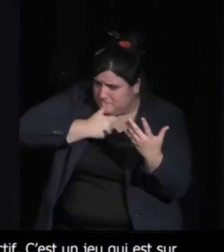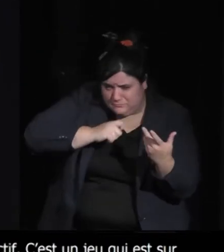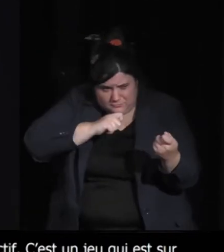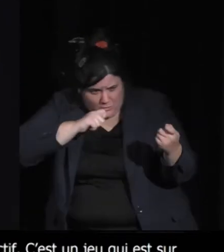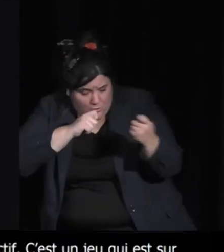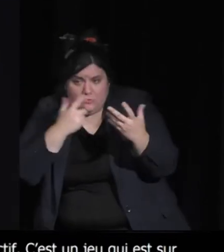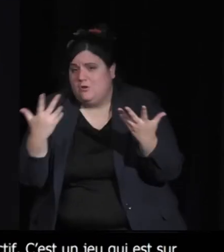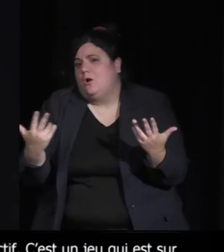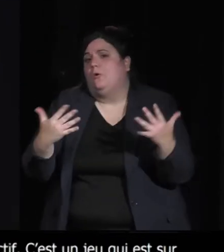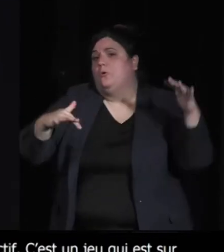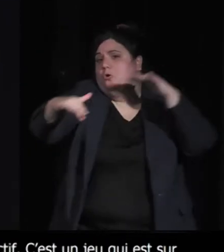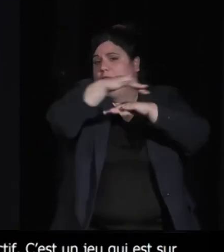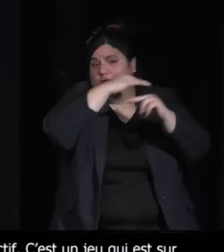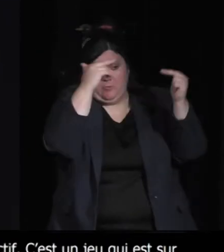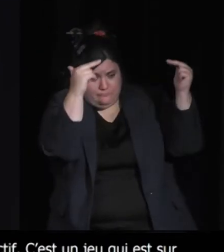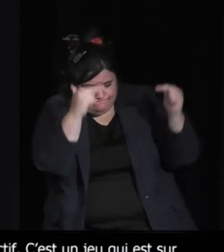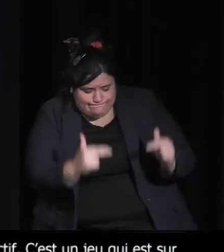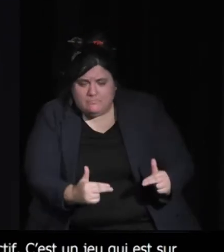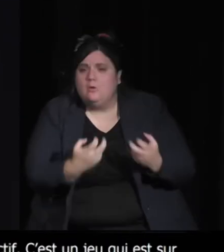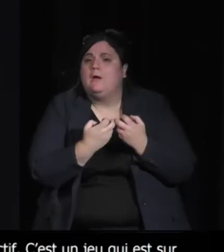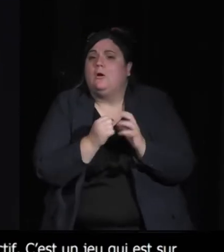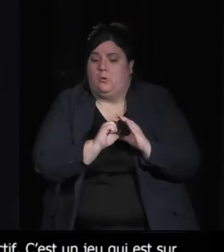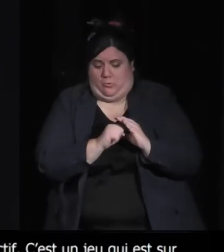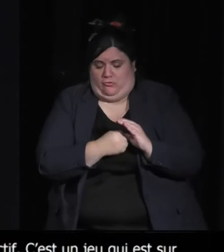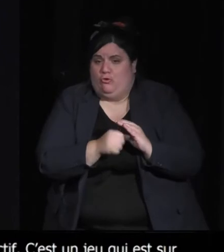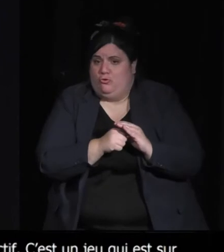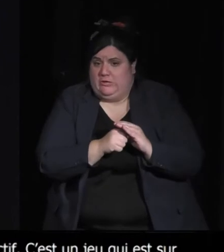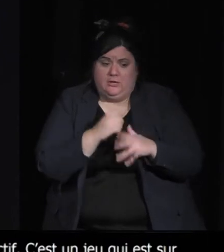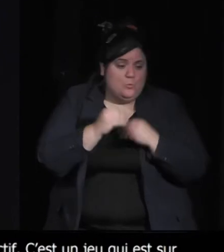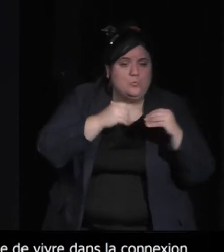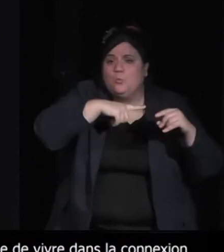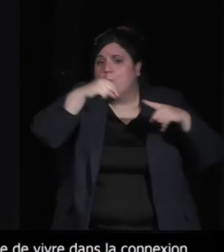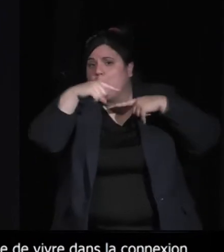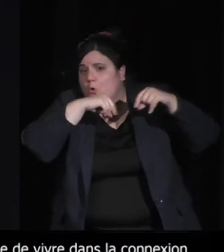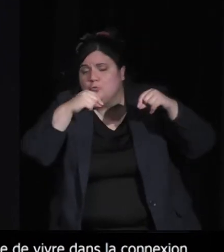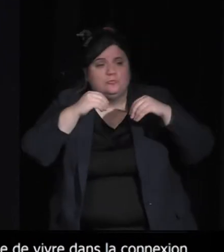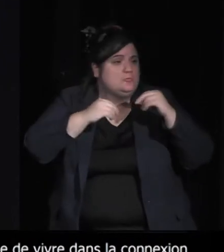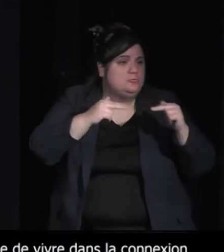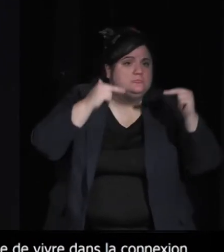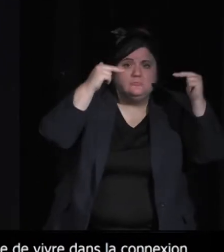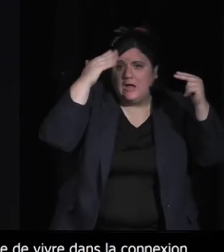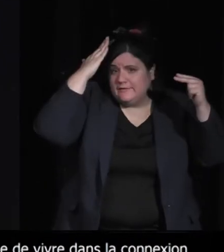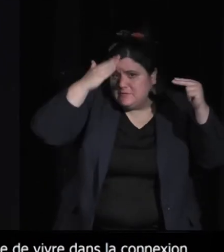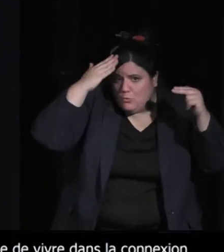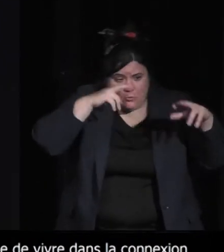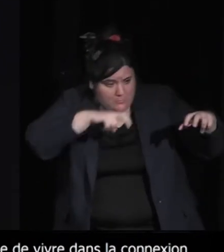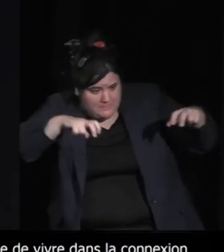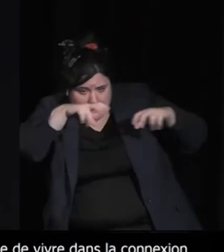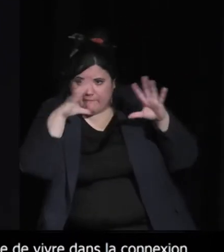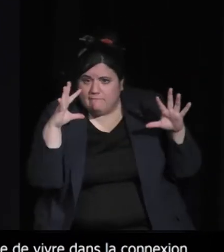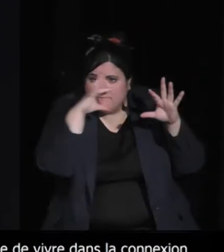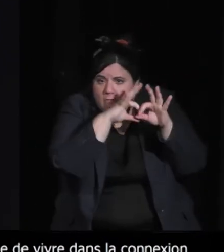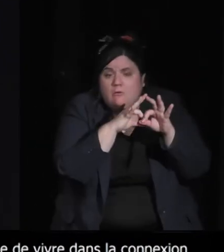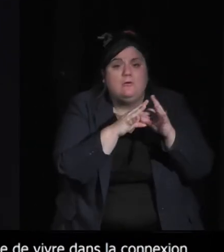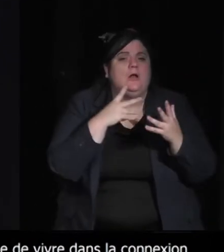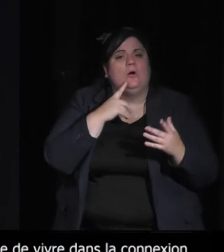au niveau géologique, au niveau de la végétation, les rapports entre animaux, pas uniquement de